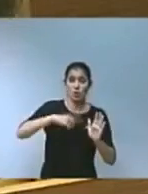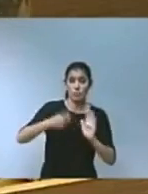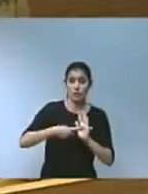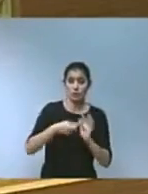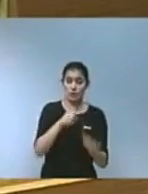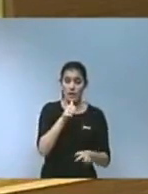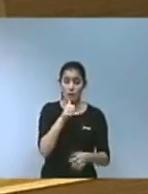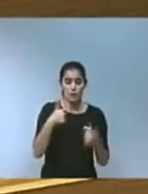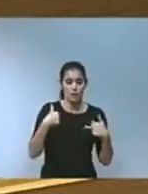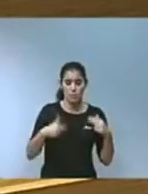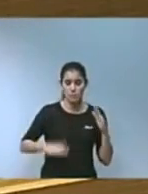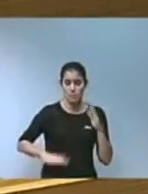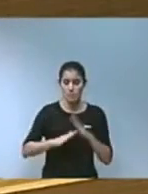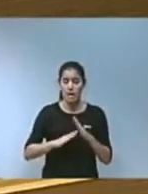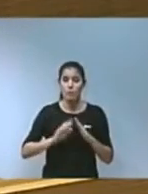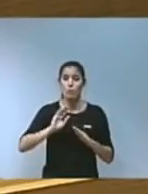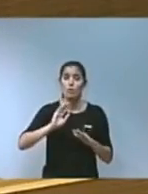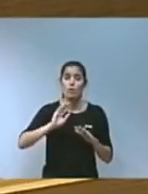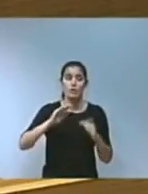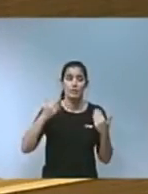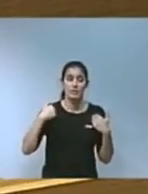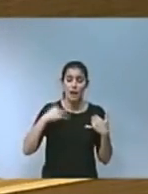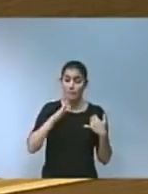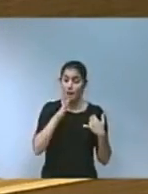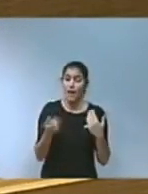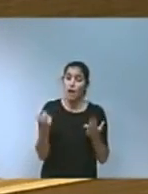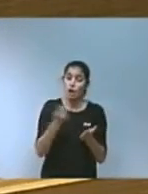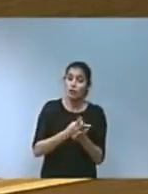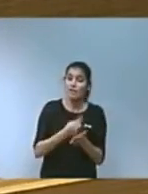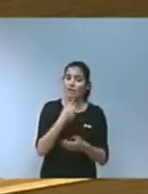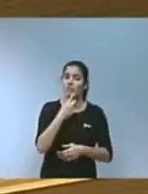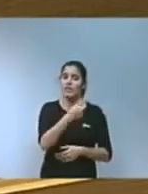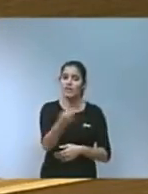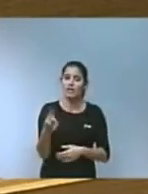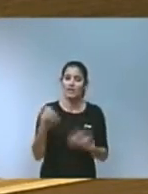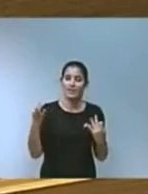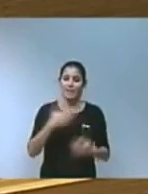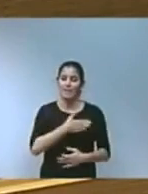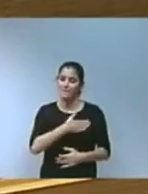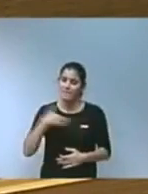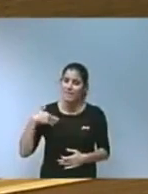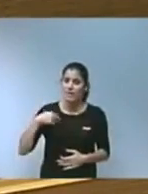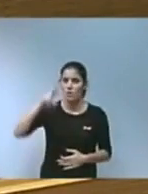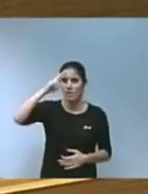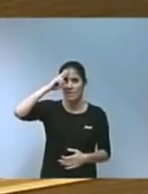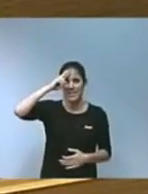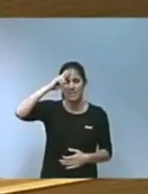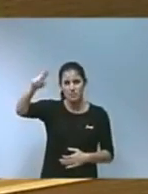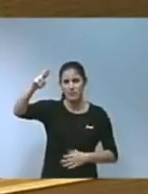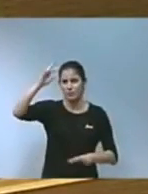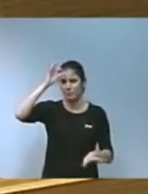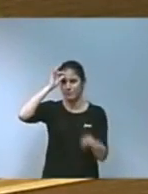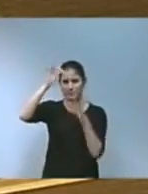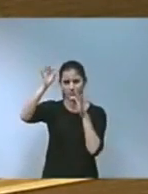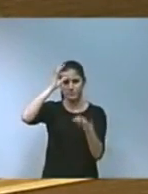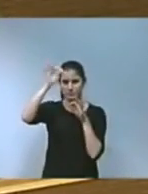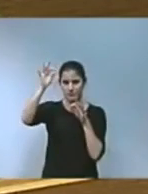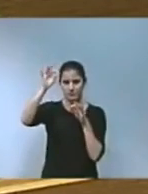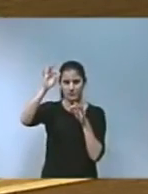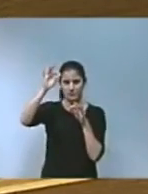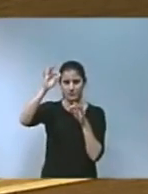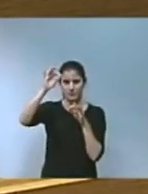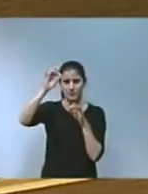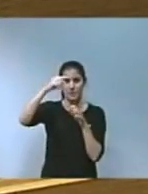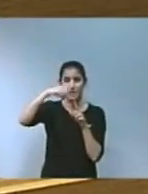per a tornar a dir alt i clar que volem el respecte rigorós al memoràndum del Tajo